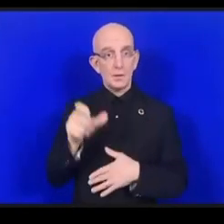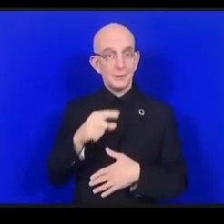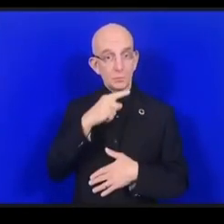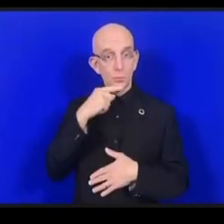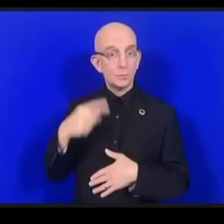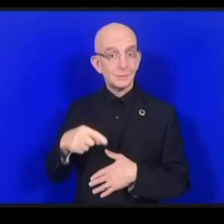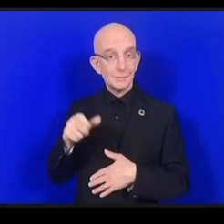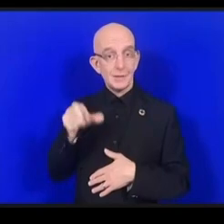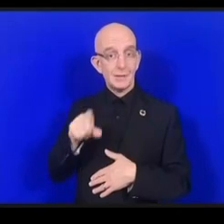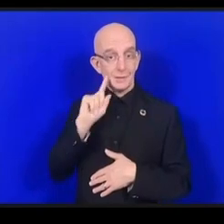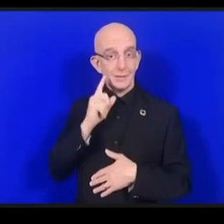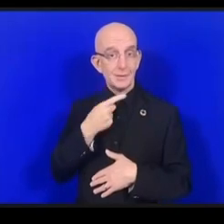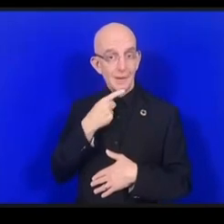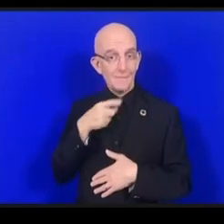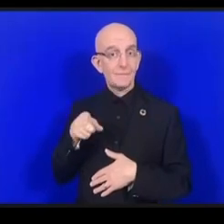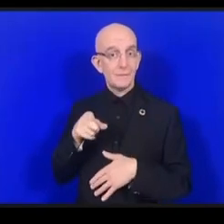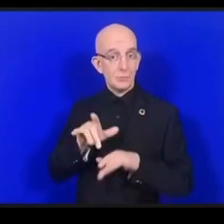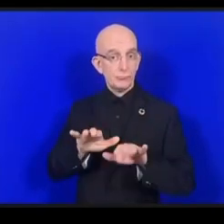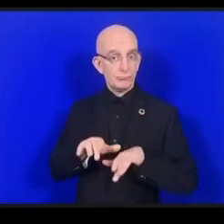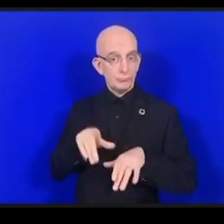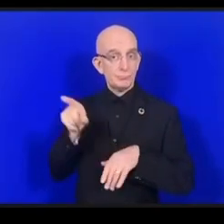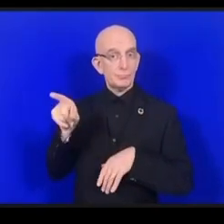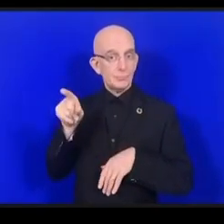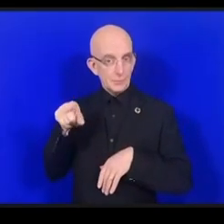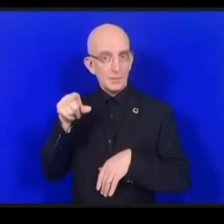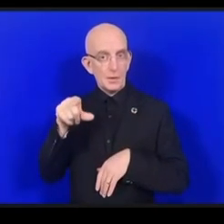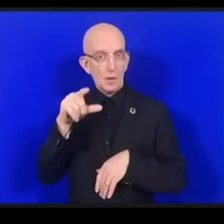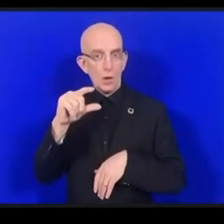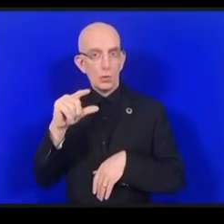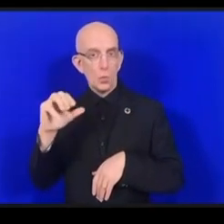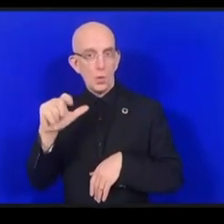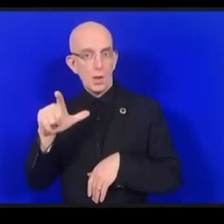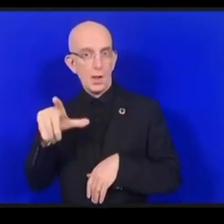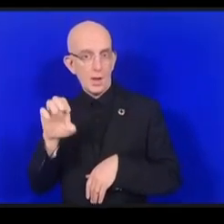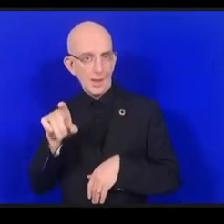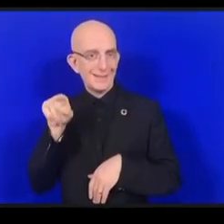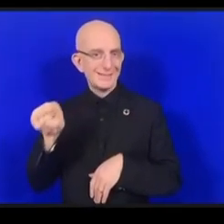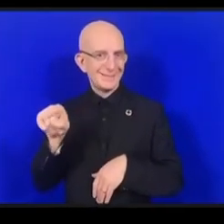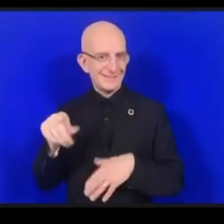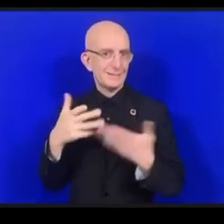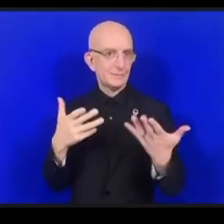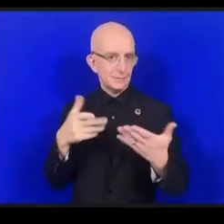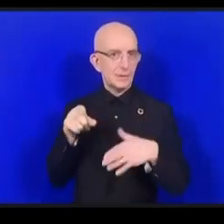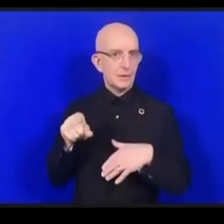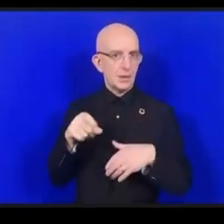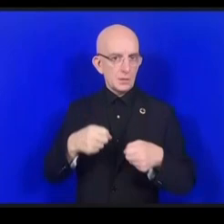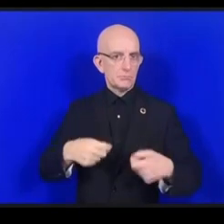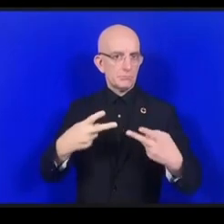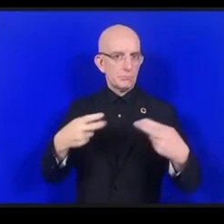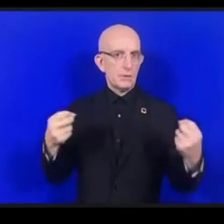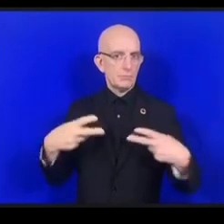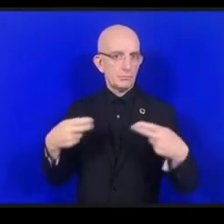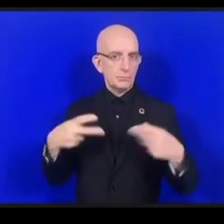بتطبيق آخر أعتقد بأنه يجب أن نستعين بهذه المهارات حتى نتمكن